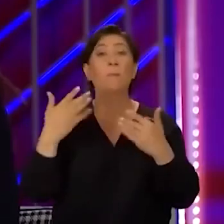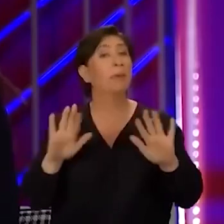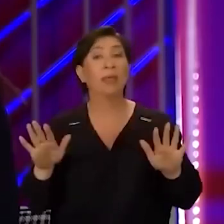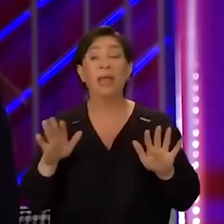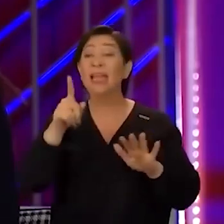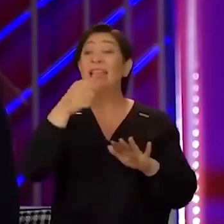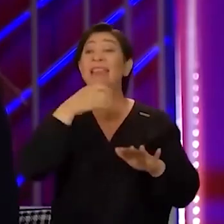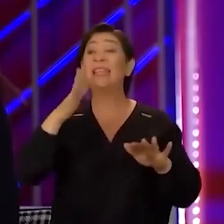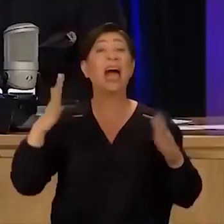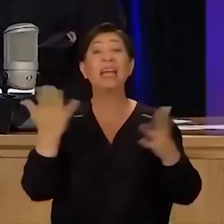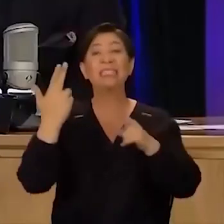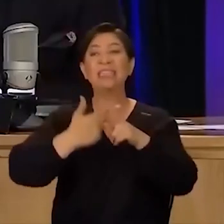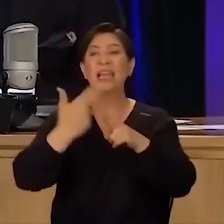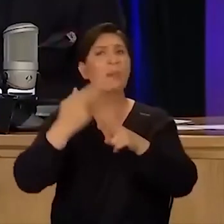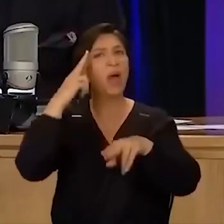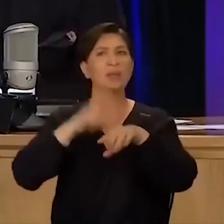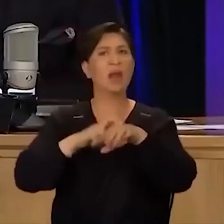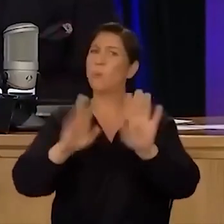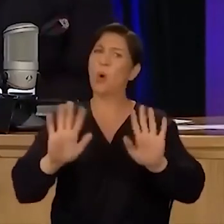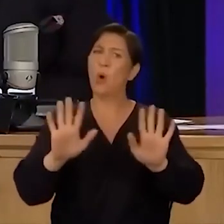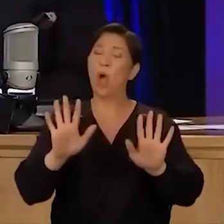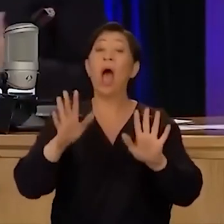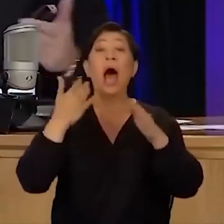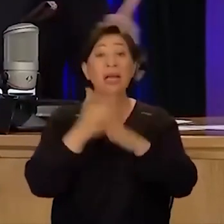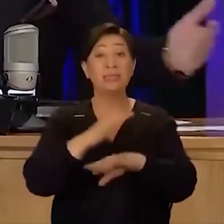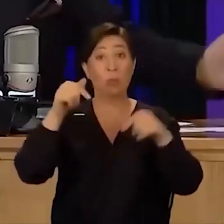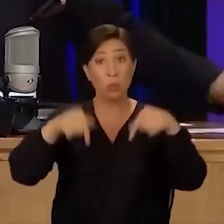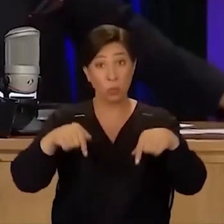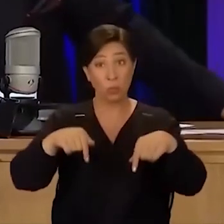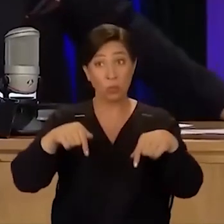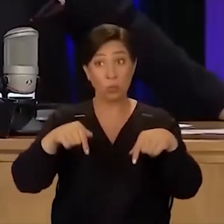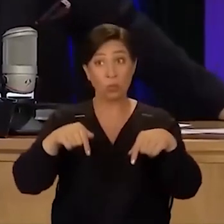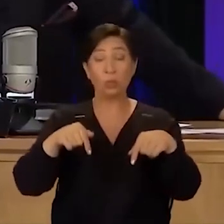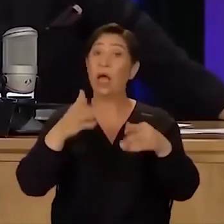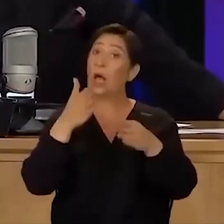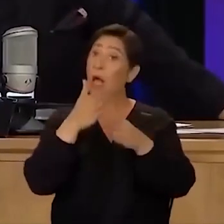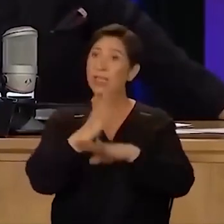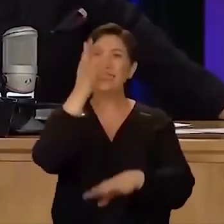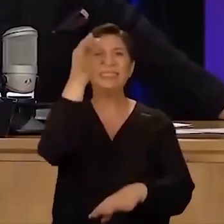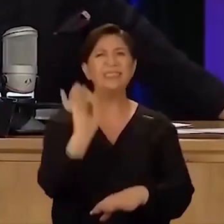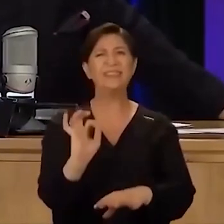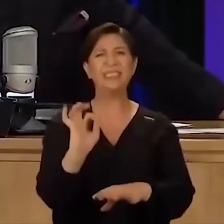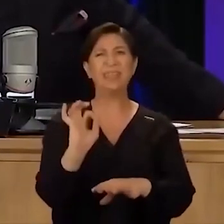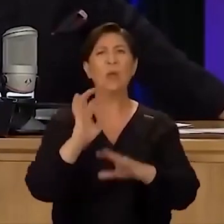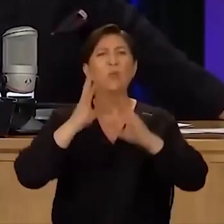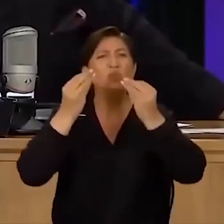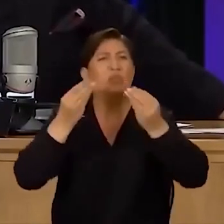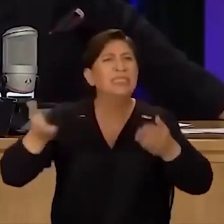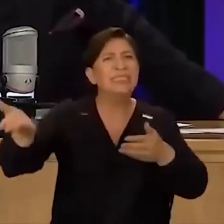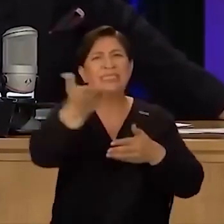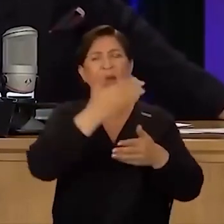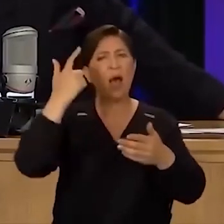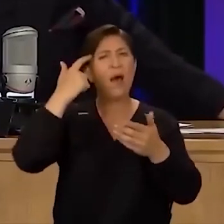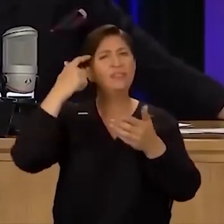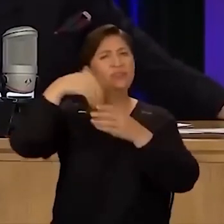denizin hangi deneyimlerden geçtiğini hatırlamıyor. Aslında bugün, bugün hakikaten sıfırdan. Yani bir sürü insanın zaten bu